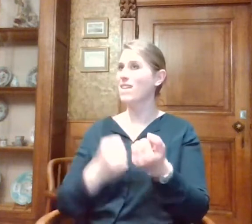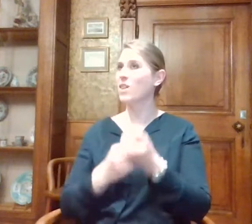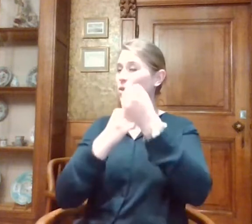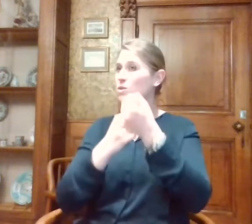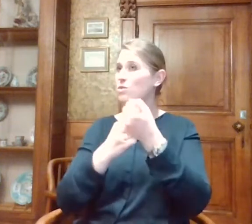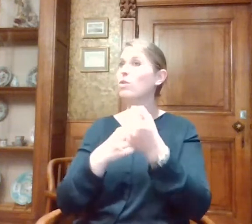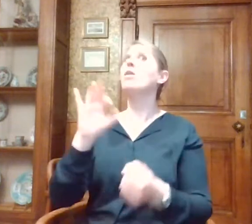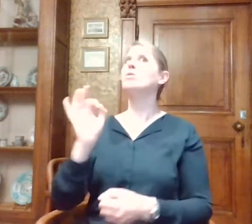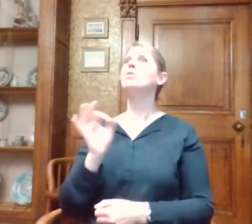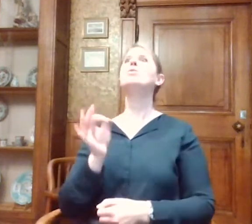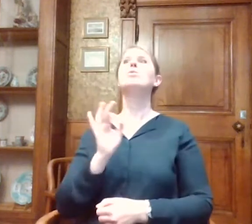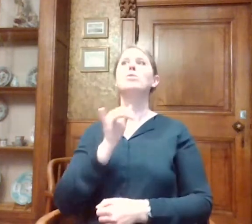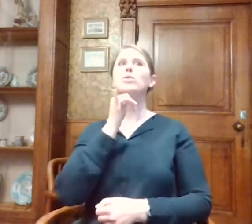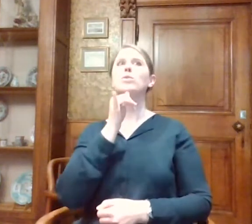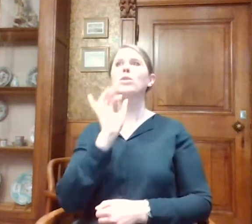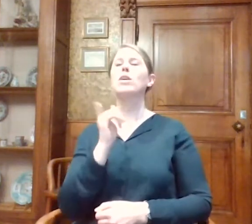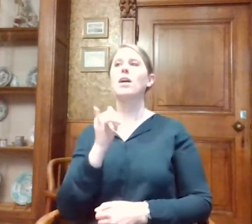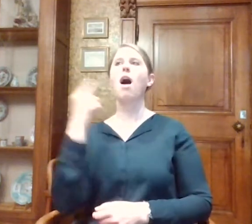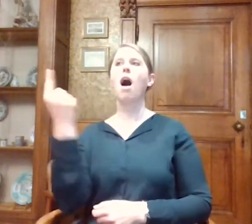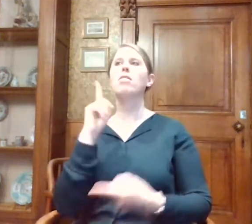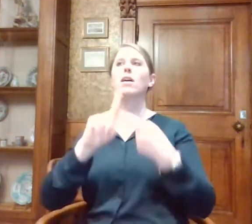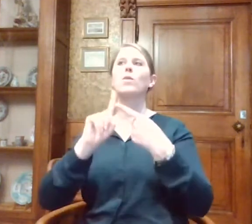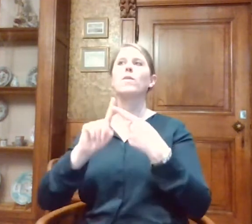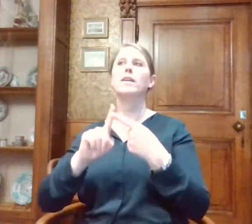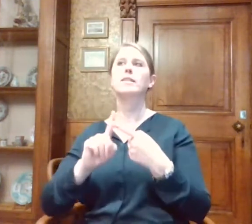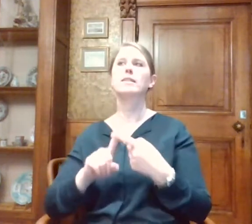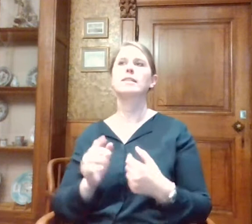iets fout liep? Ja, we hebben daar heel de tijd contact mee gehad.